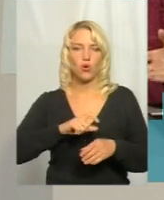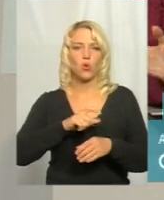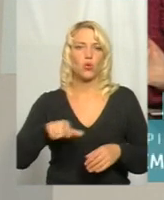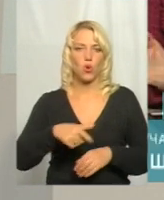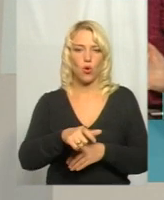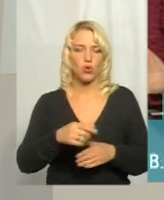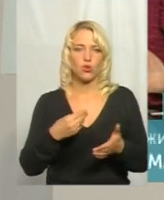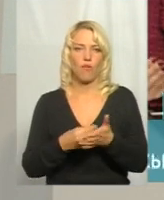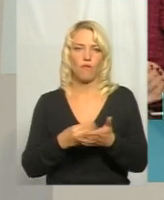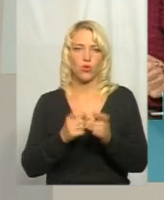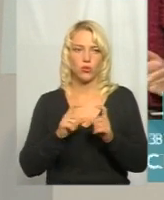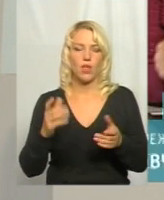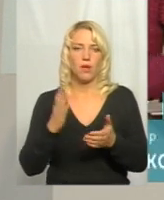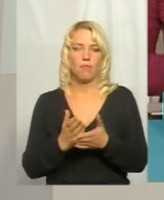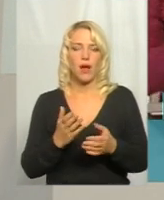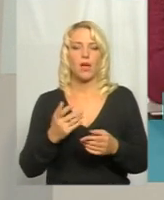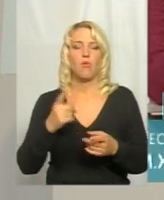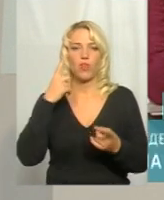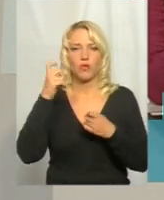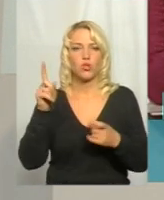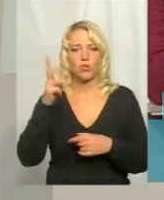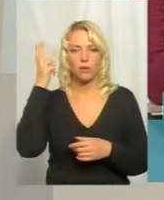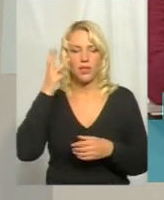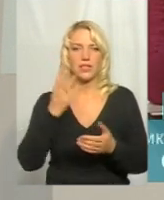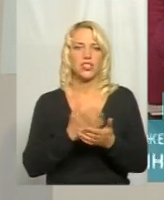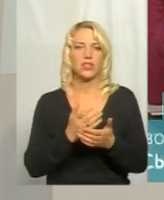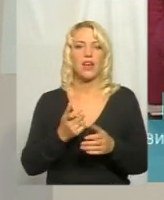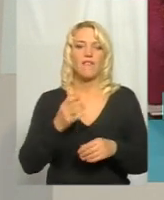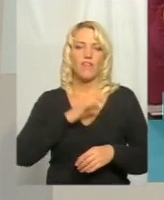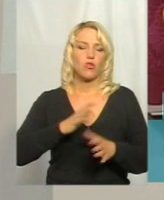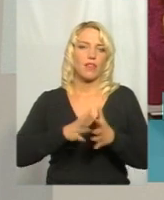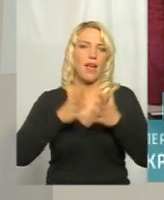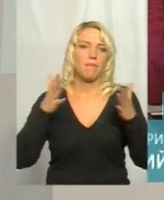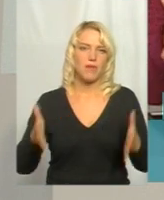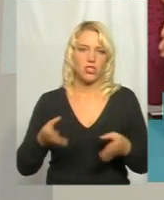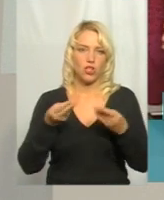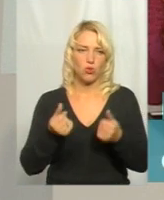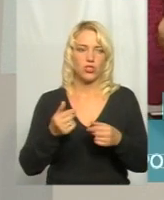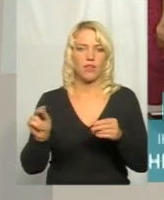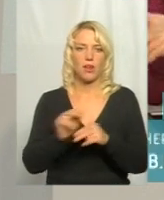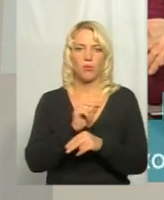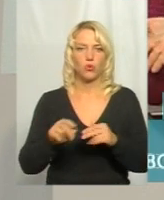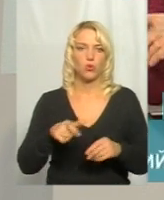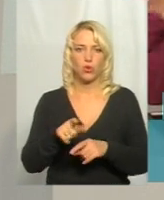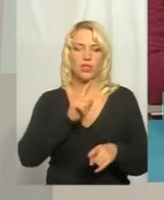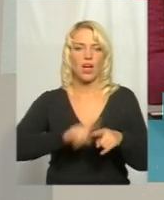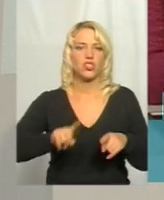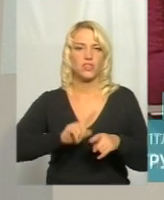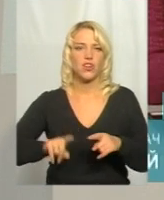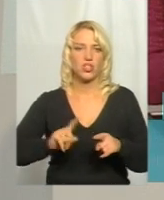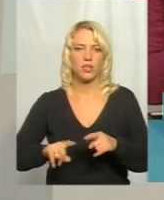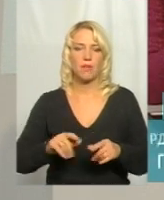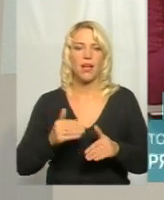маємо відрядну інформацію про те, що Хмельниччина використала найбільше коштів, отож ремонтує місцеві дороги найшвидшими в Україні